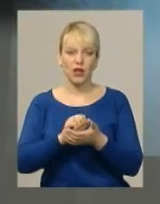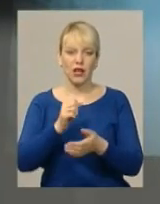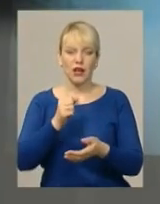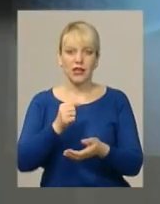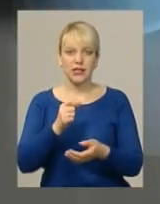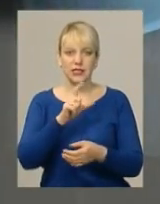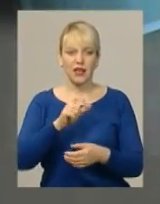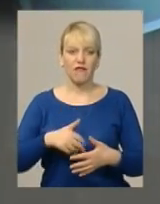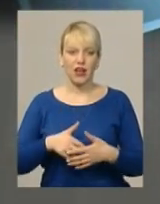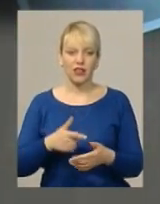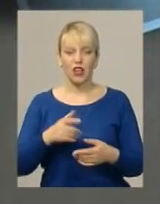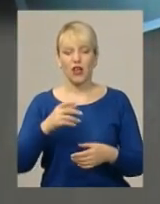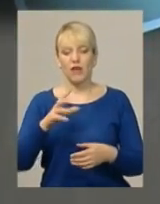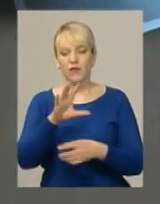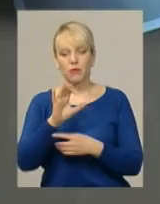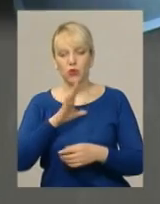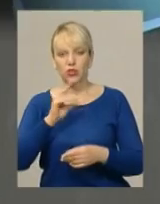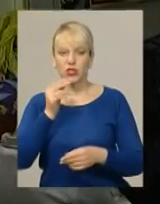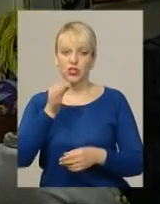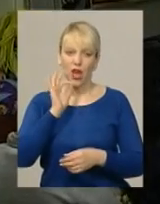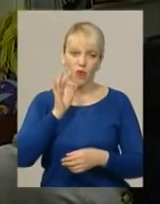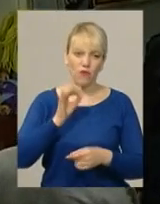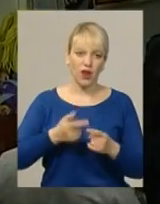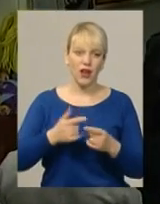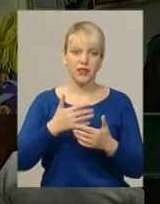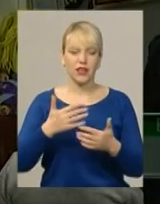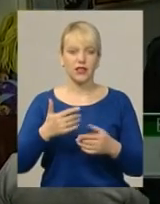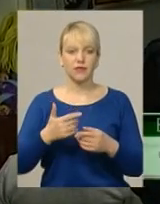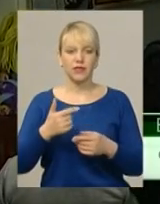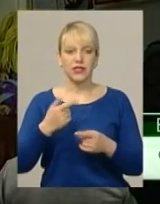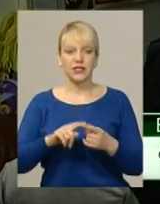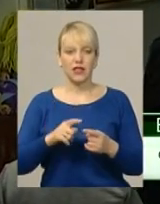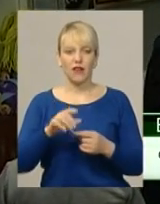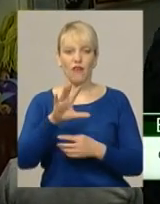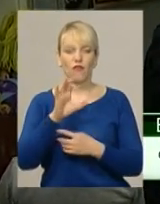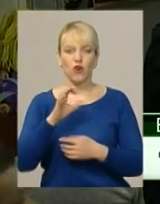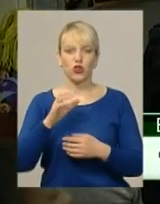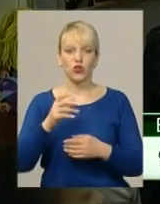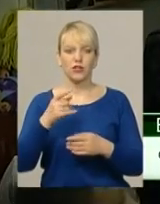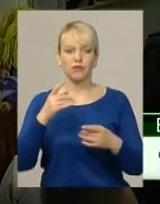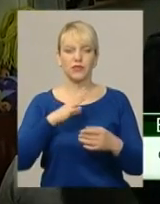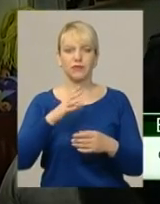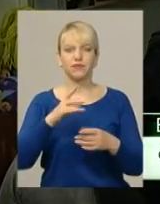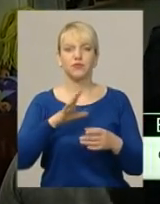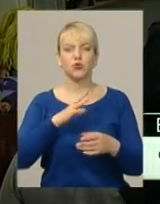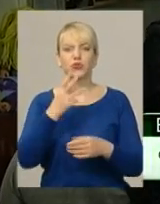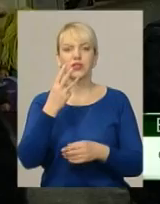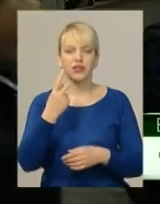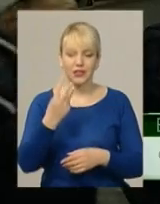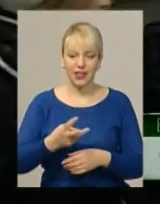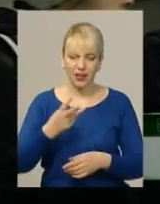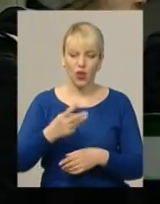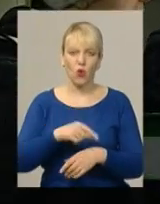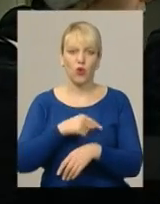супроводжувалися чаюванням, спілкуванням та бодіартом. Проходить фотосесія не одну, дві годинки, а три, чотири. За цей час